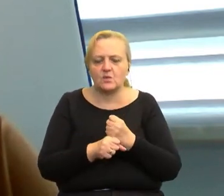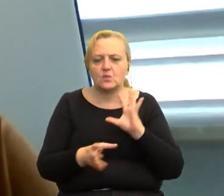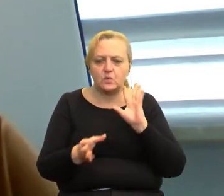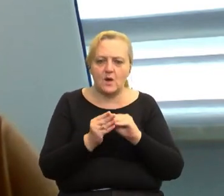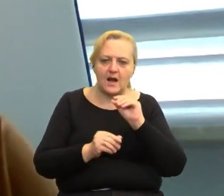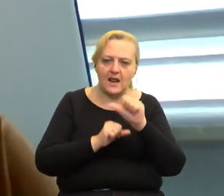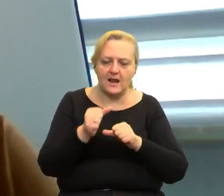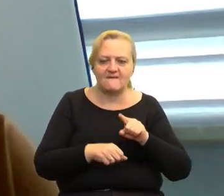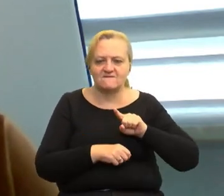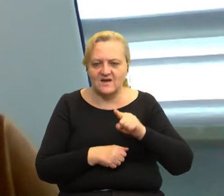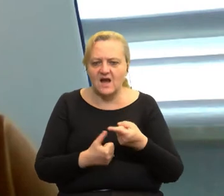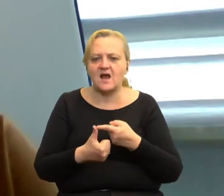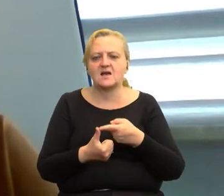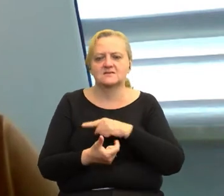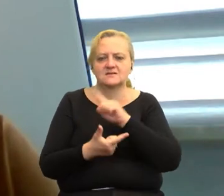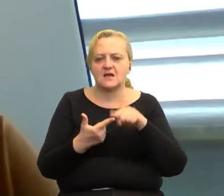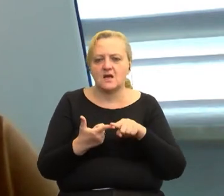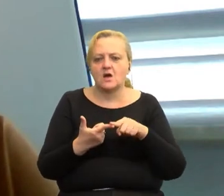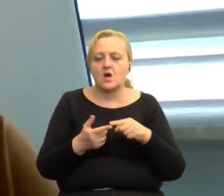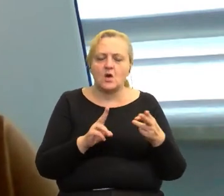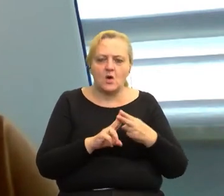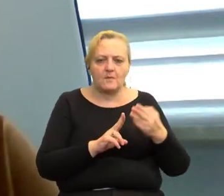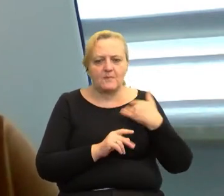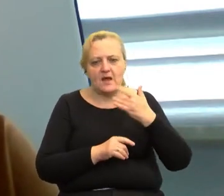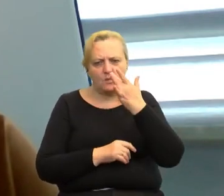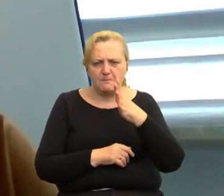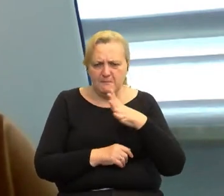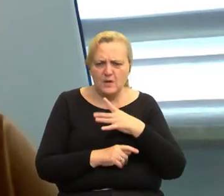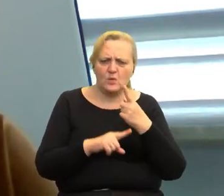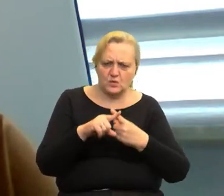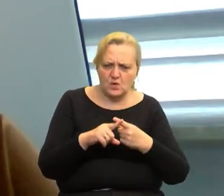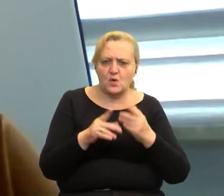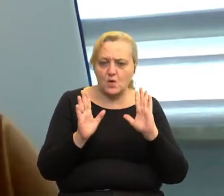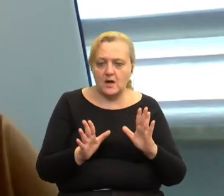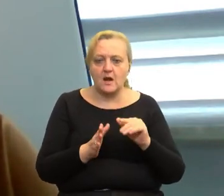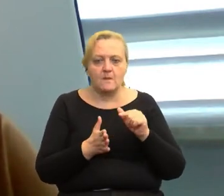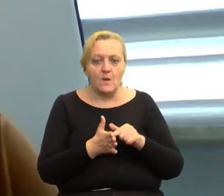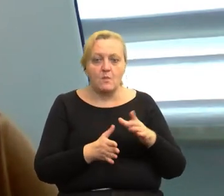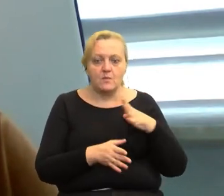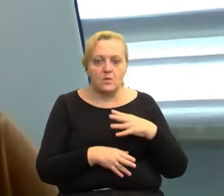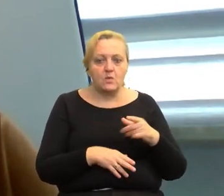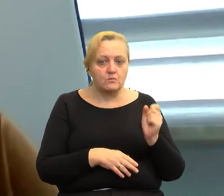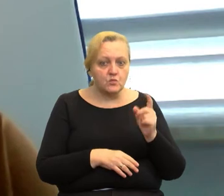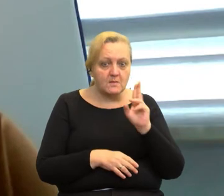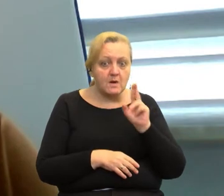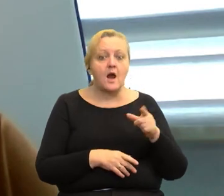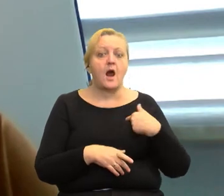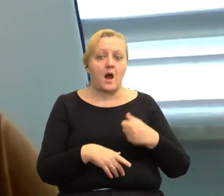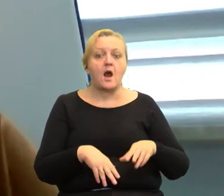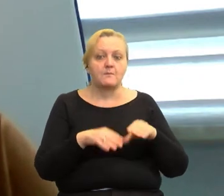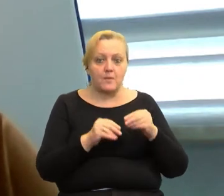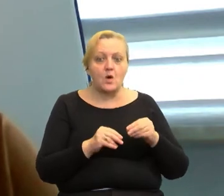lat z Francją i te kontakty z Białorusią też jakieś były. I więc to był też taki początek, aby pomyśleć o projekcie